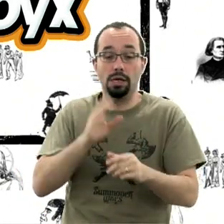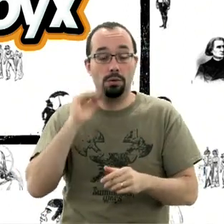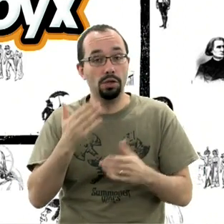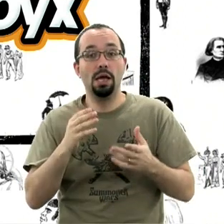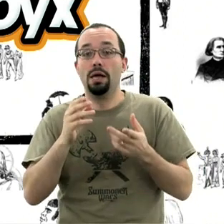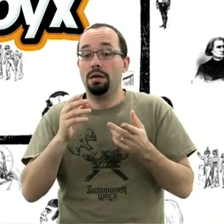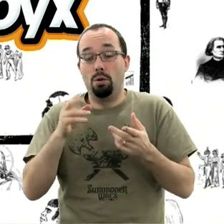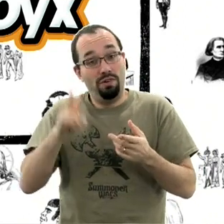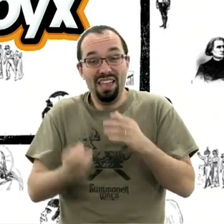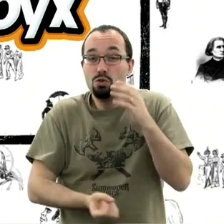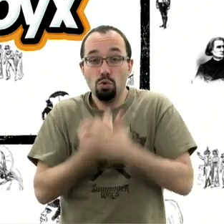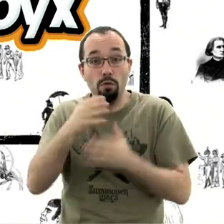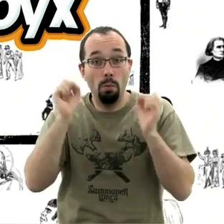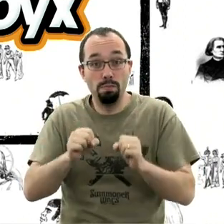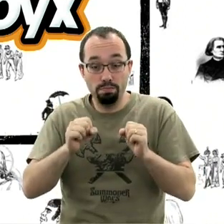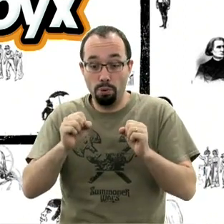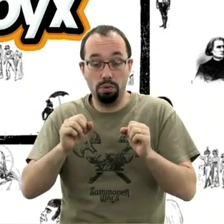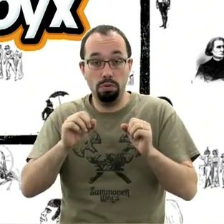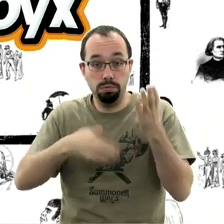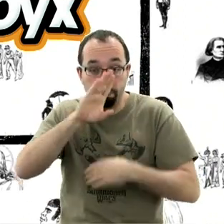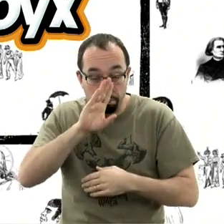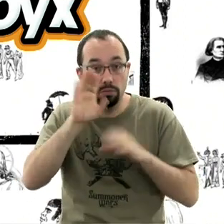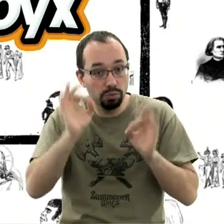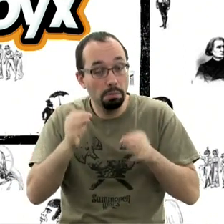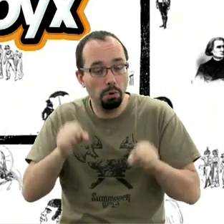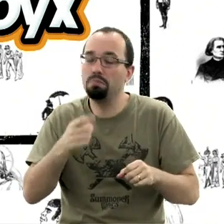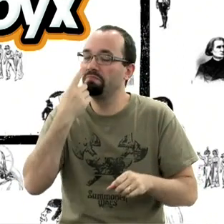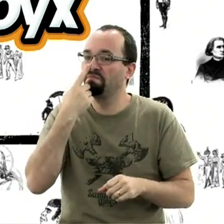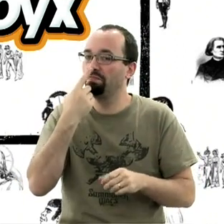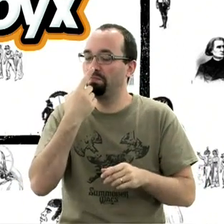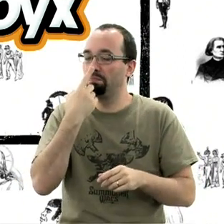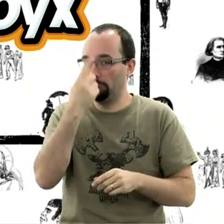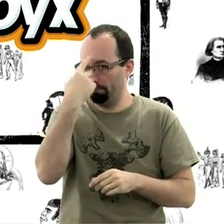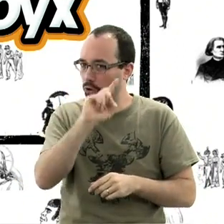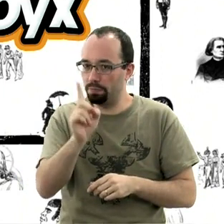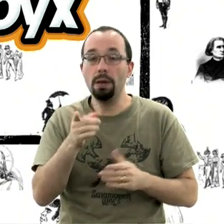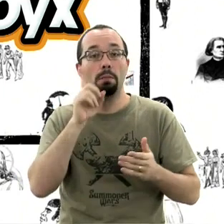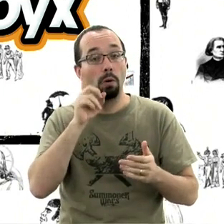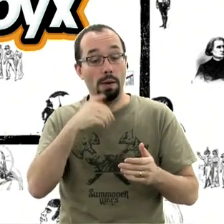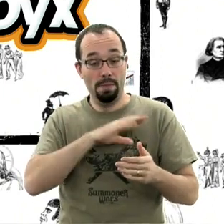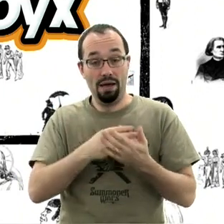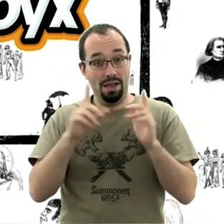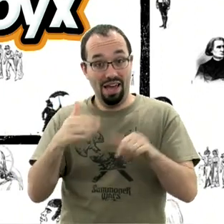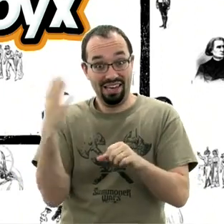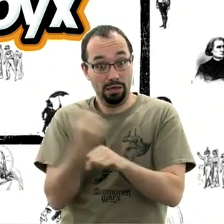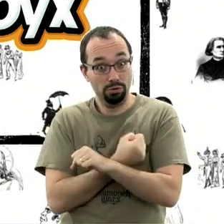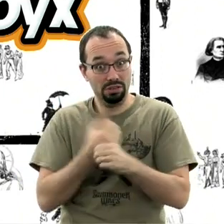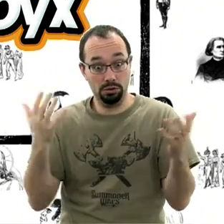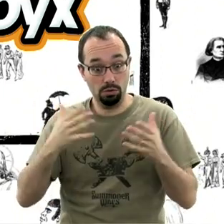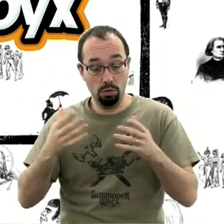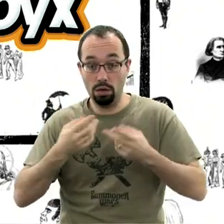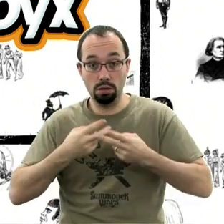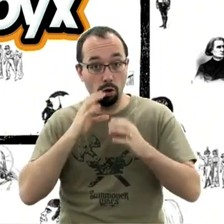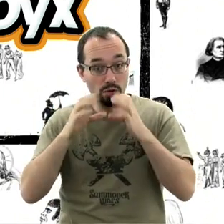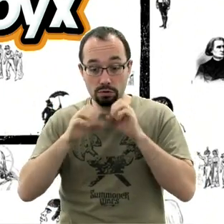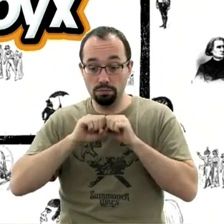péter la gueule. Mais j'en doute parce qu'en annonçant ça, on se rend compte qu'ils ont eu un succès au-delà de leurs espérances. Ils imaginaient